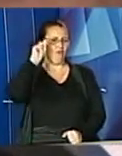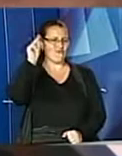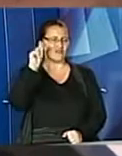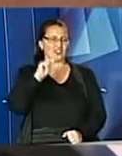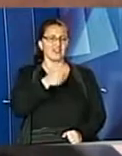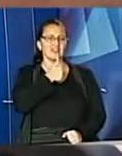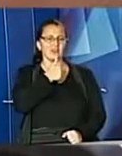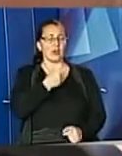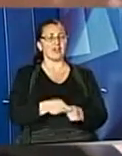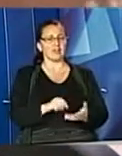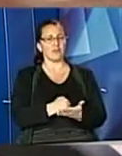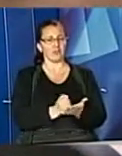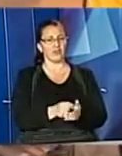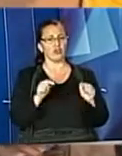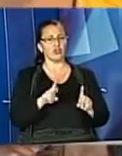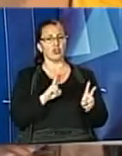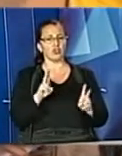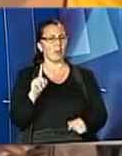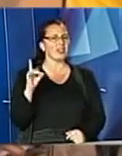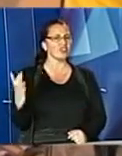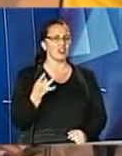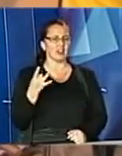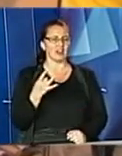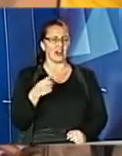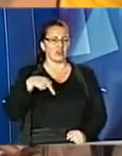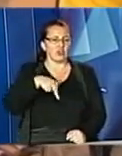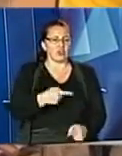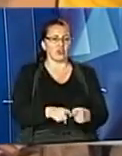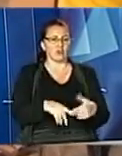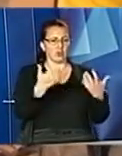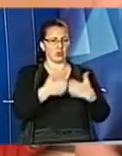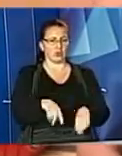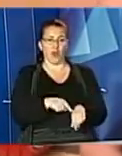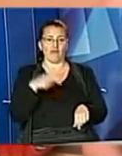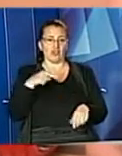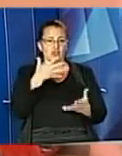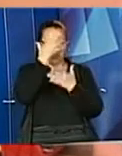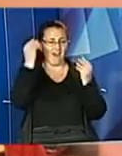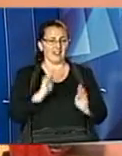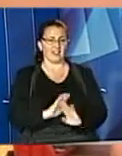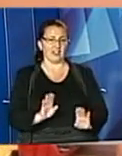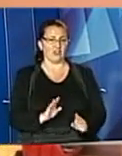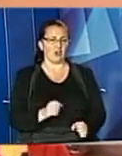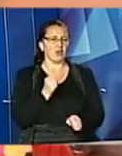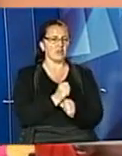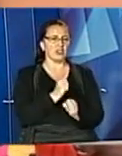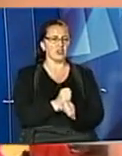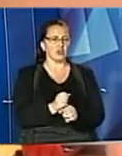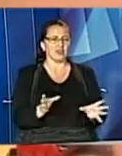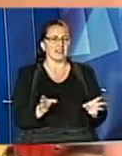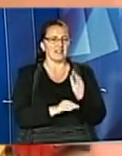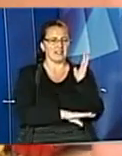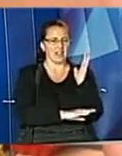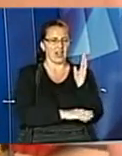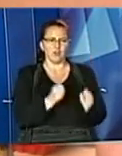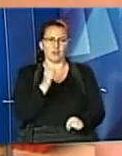Це підтверджують і ті, хто став вперше за деревообробний станок. Кажуть, відчуття незабутні. Як працюєш з деревом, напевно, не хочеться зупинятися, мені сподобалося.